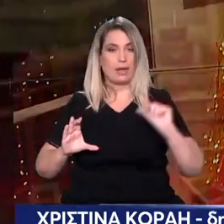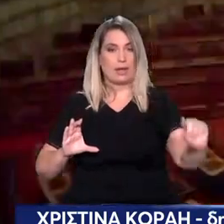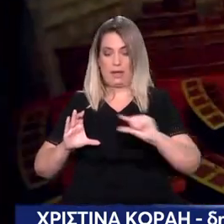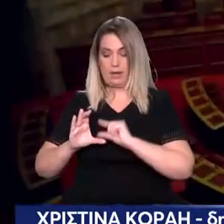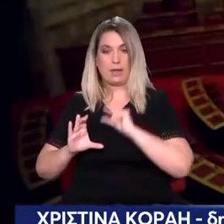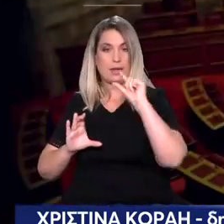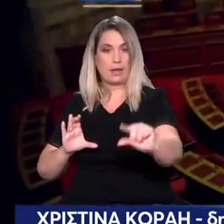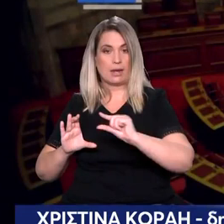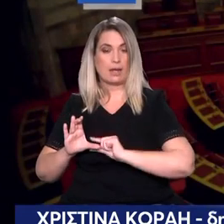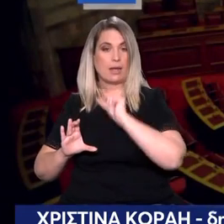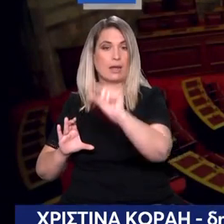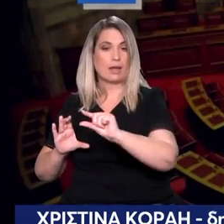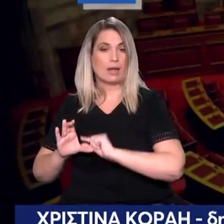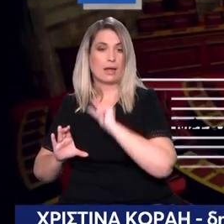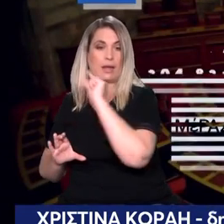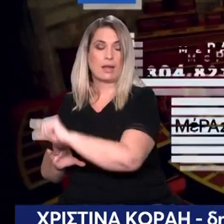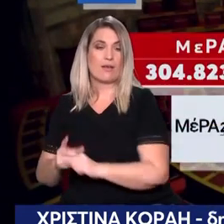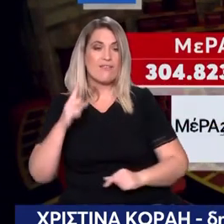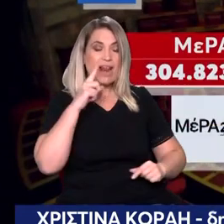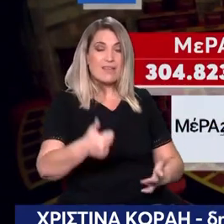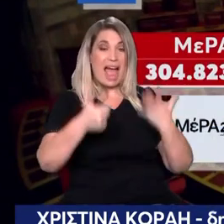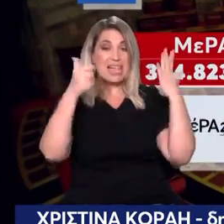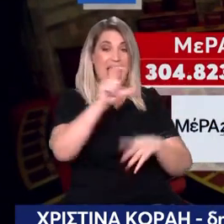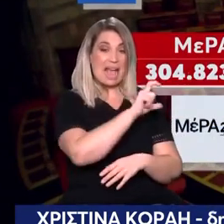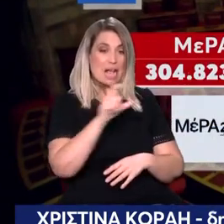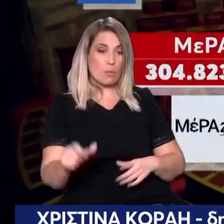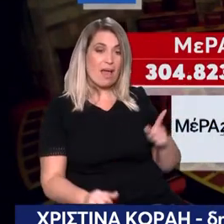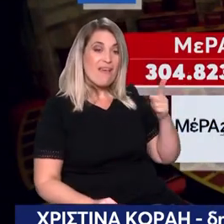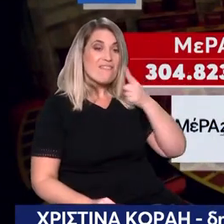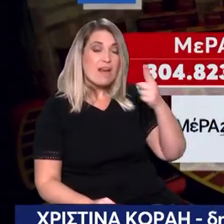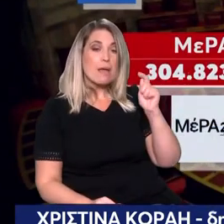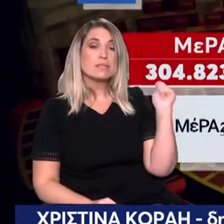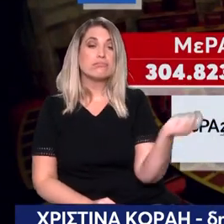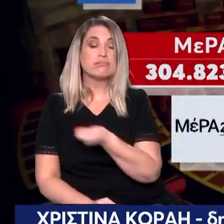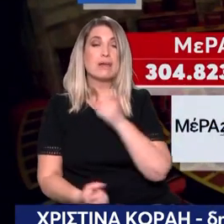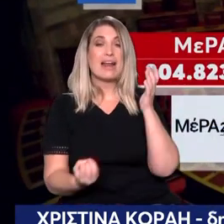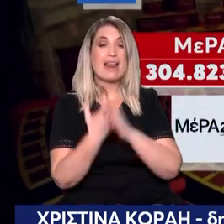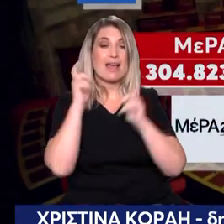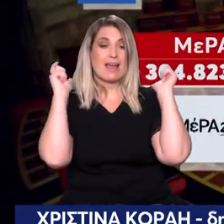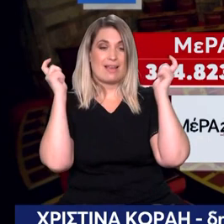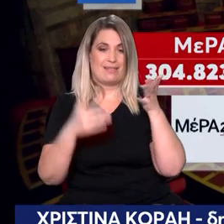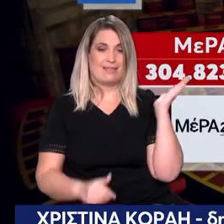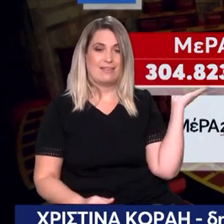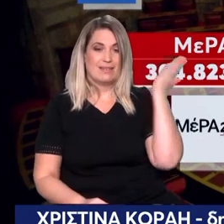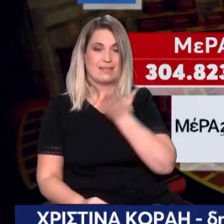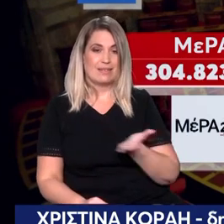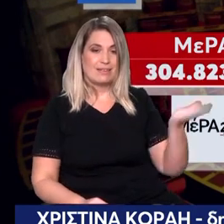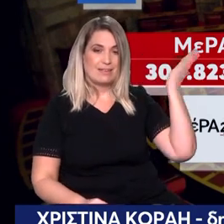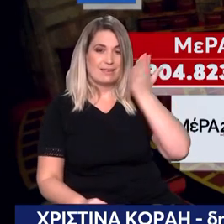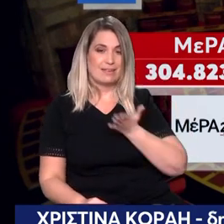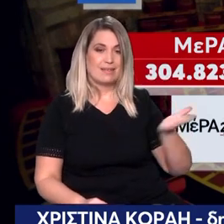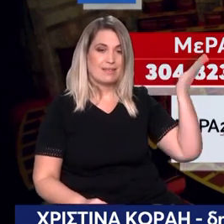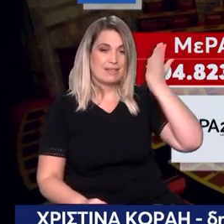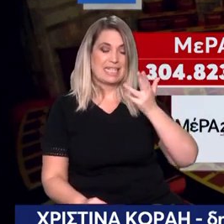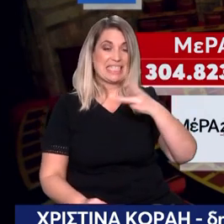αυτά ο ΣΥΡΙΖΑ θα πάρει 1.821.019 ευρώ. Όριστε